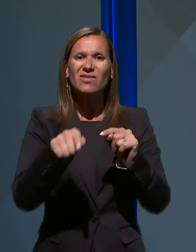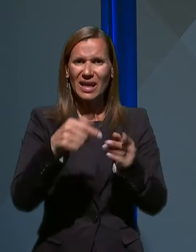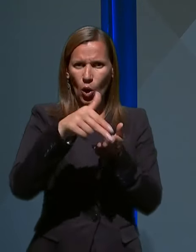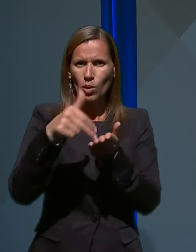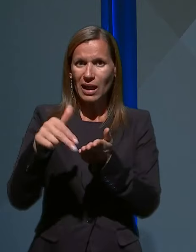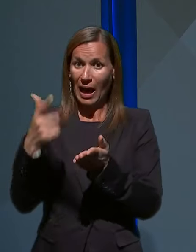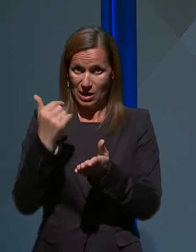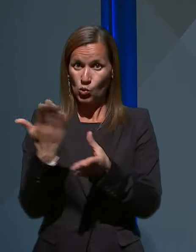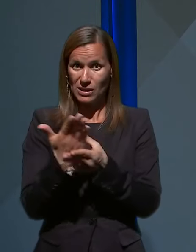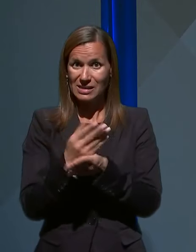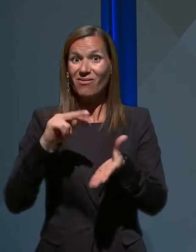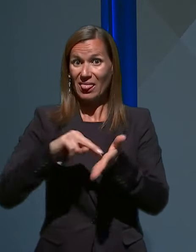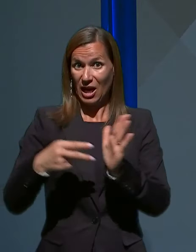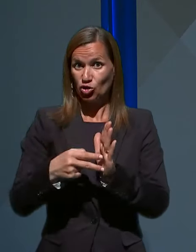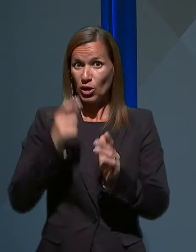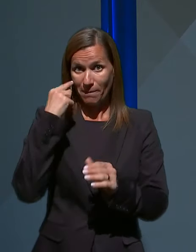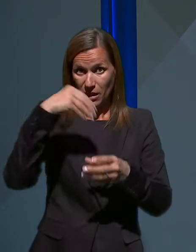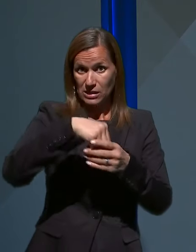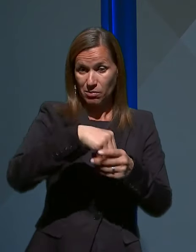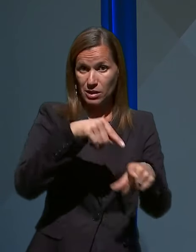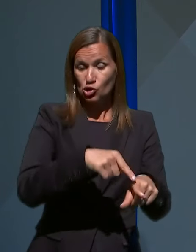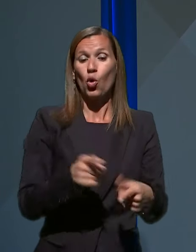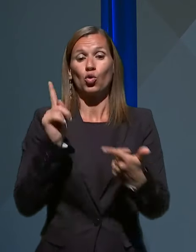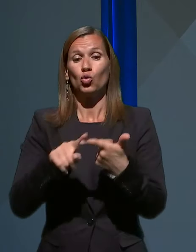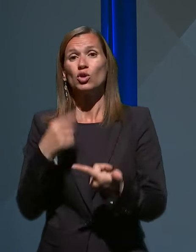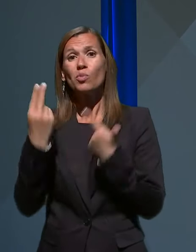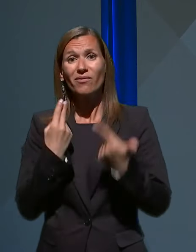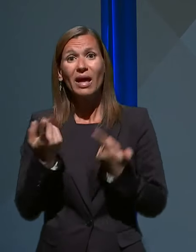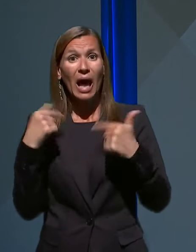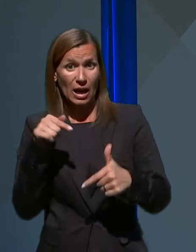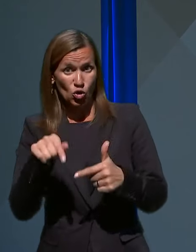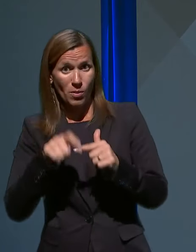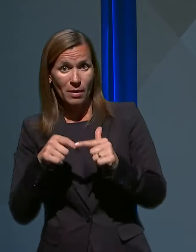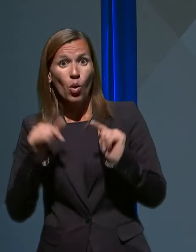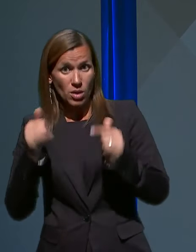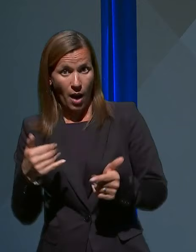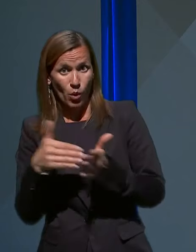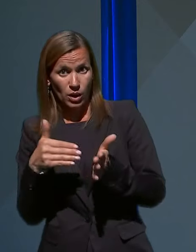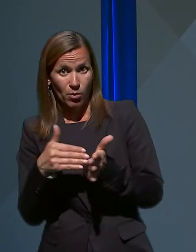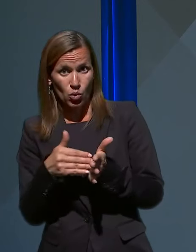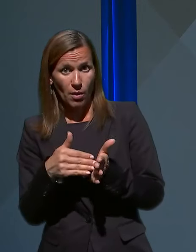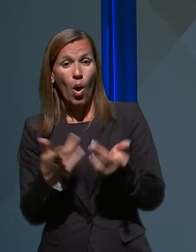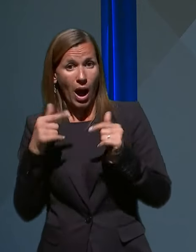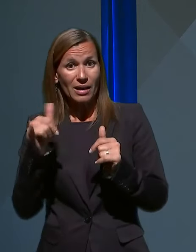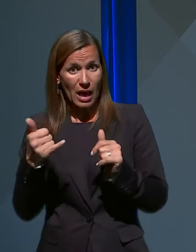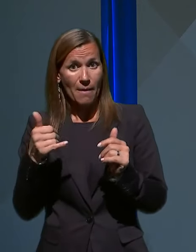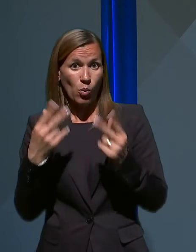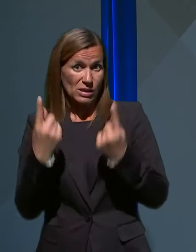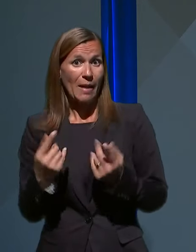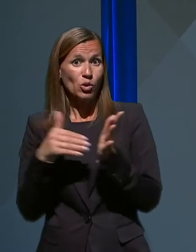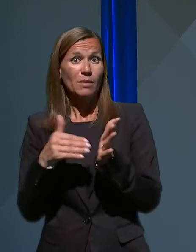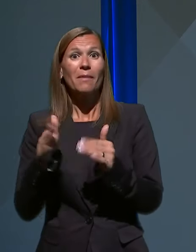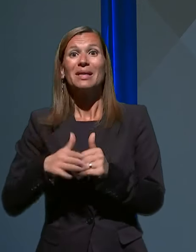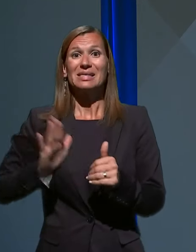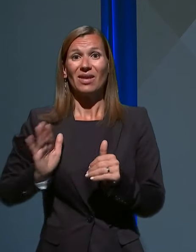tehničnem smislu, drugič preveri, če to upremo sploh potrebujemo, torej, če je potreba pri ceveni zaščiti za te